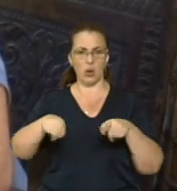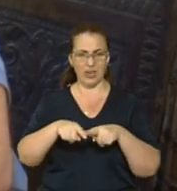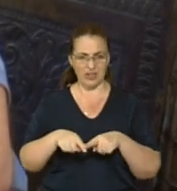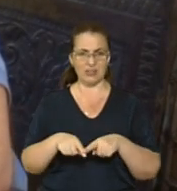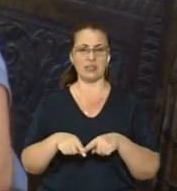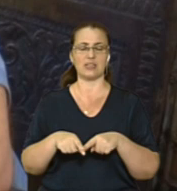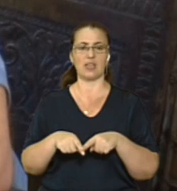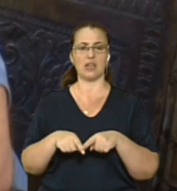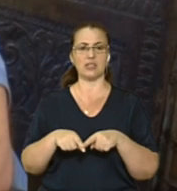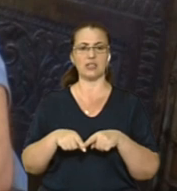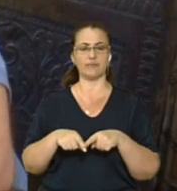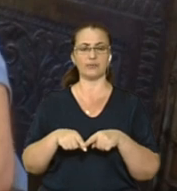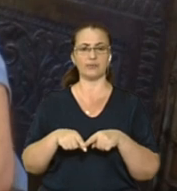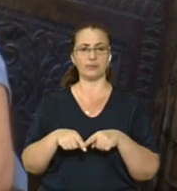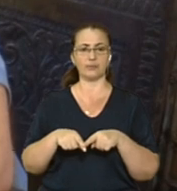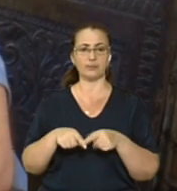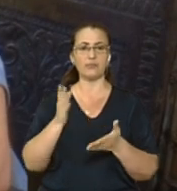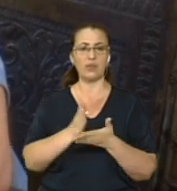подавалася, ви проходили обговорення.